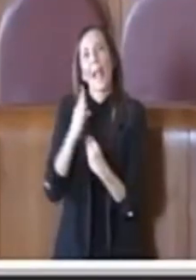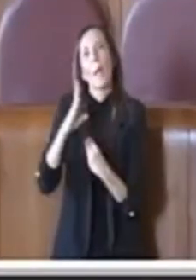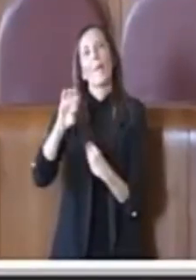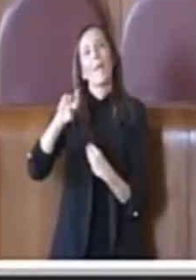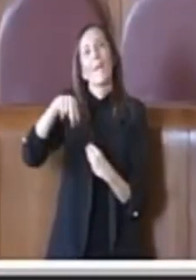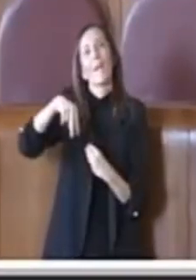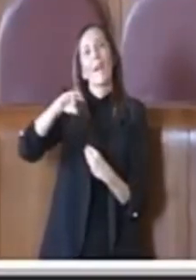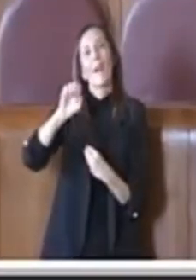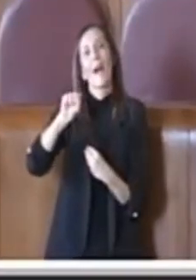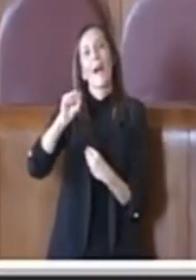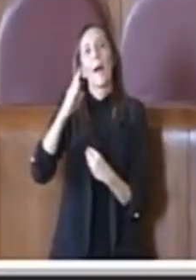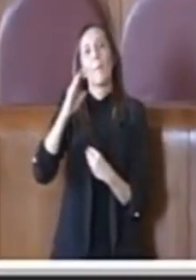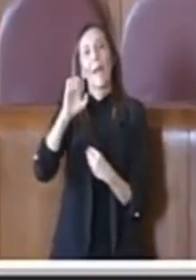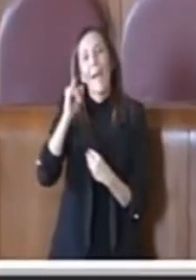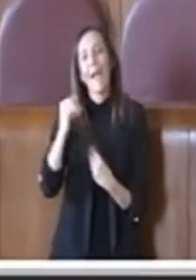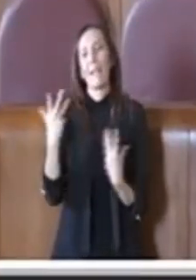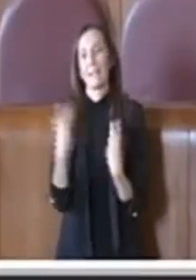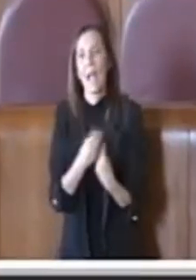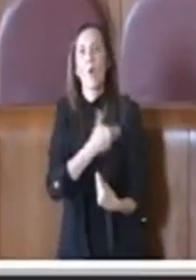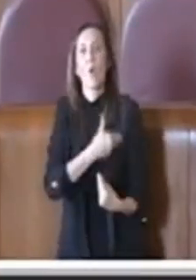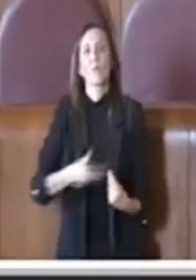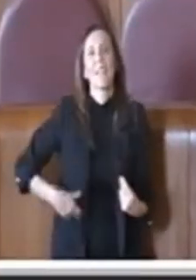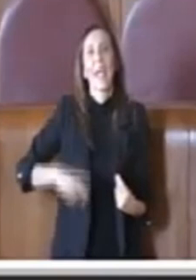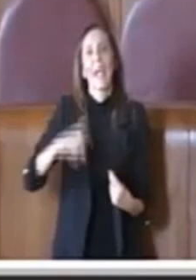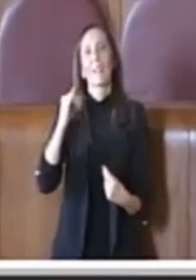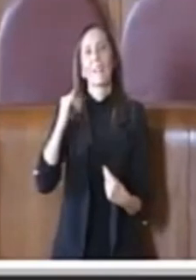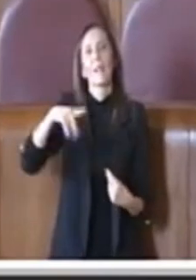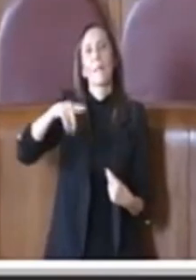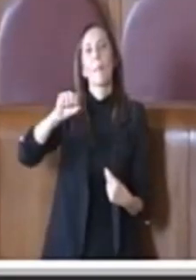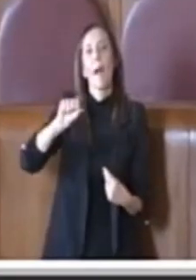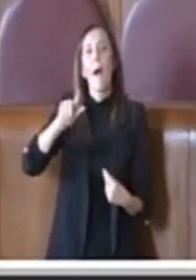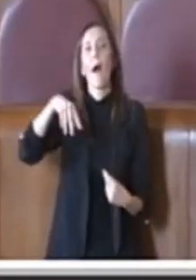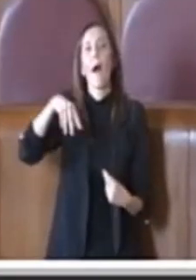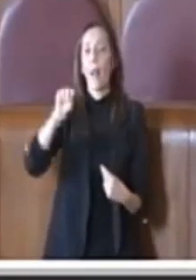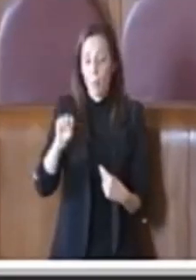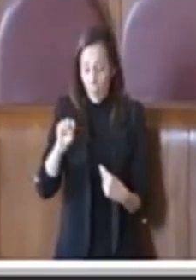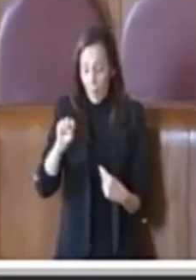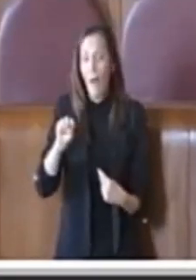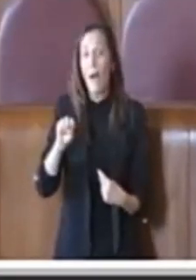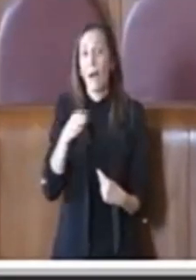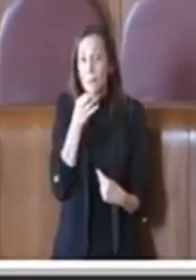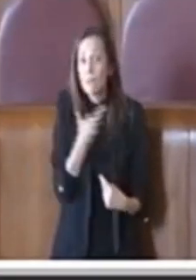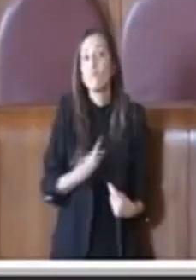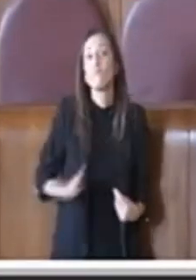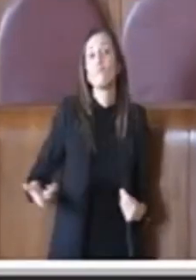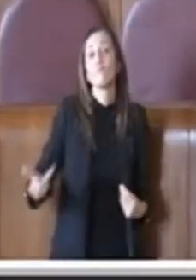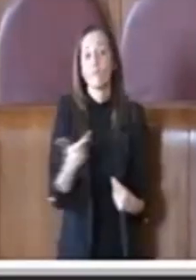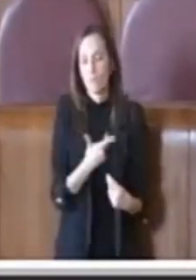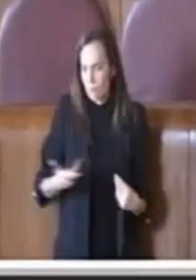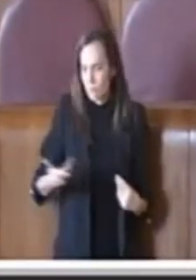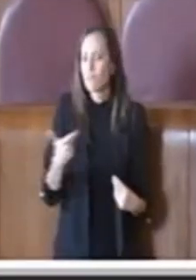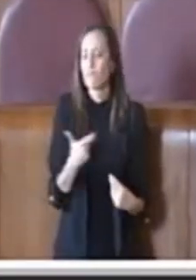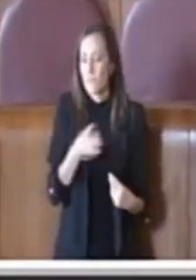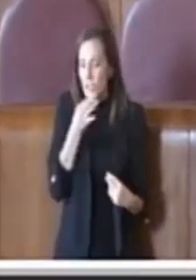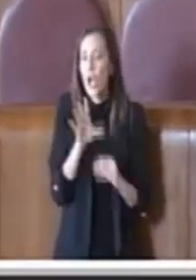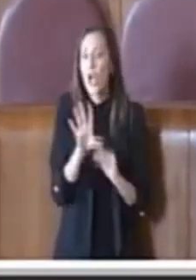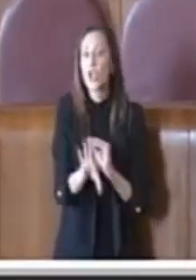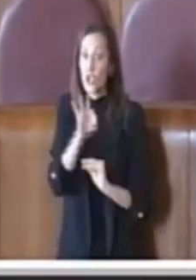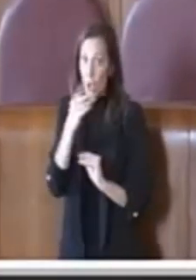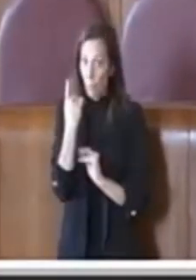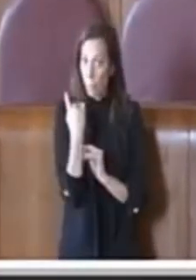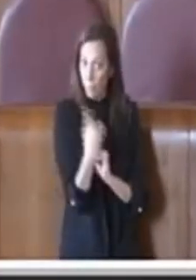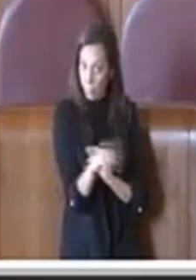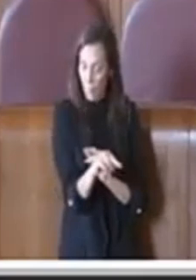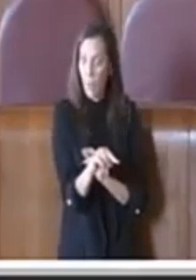insieme al Consigliere di Palma, insomma, abbiamo più volte sposato questo indirizzo e